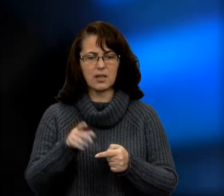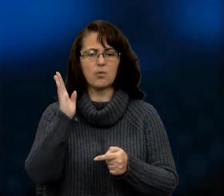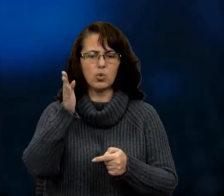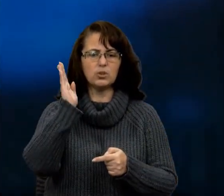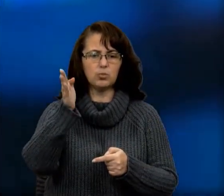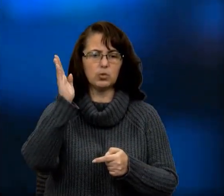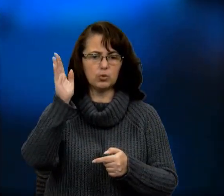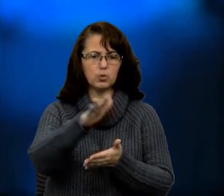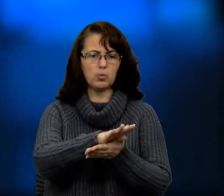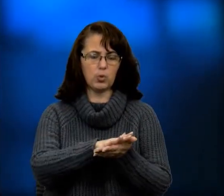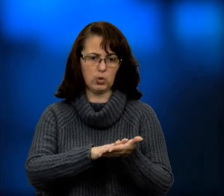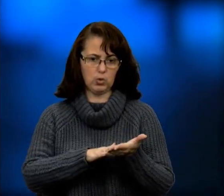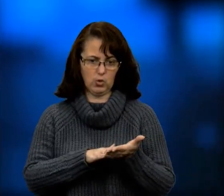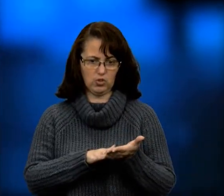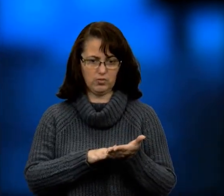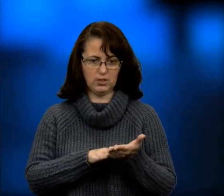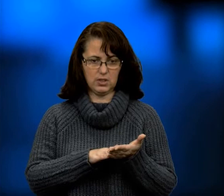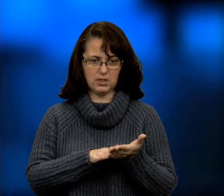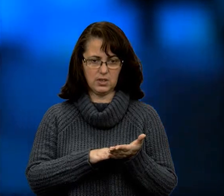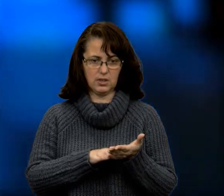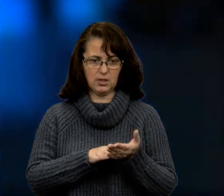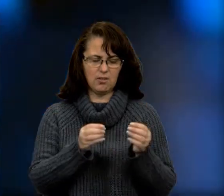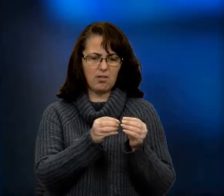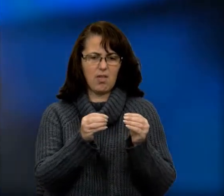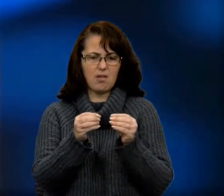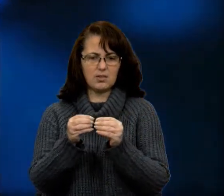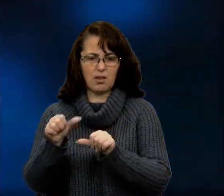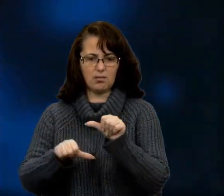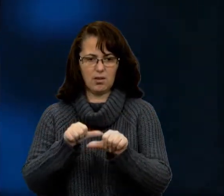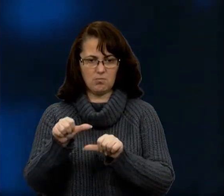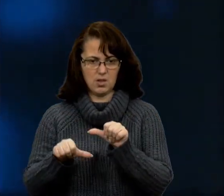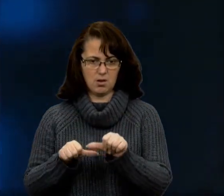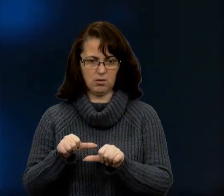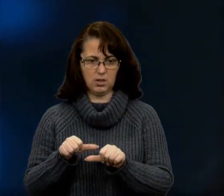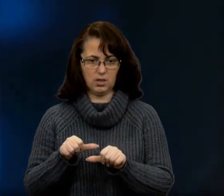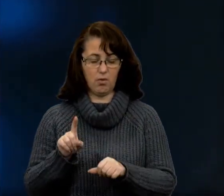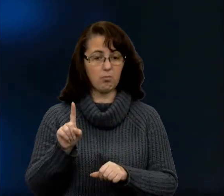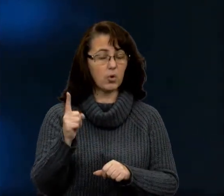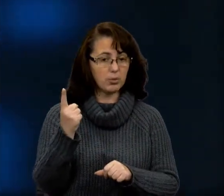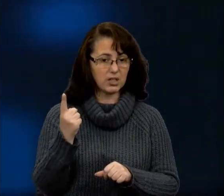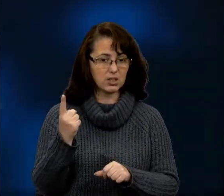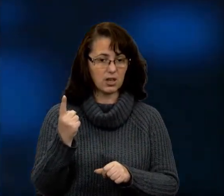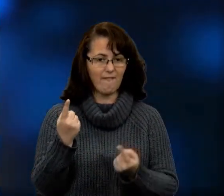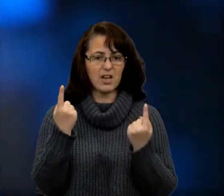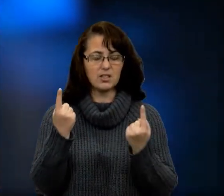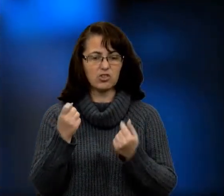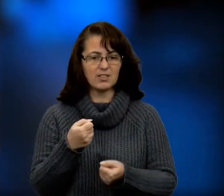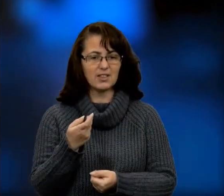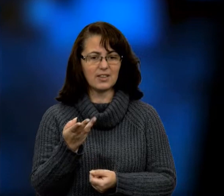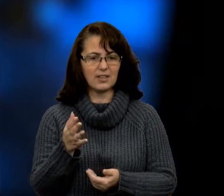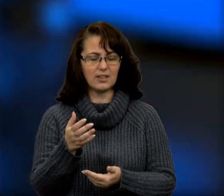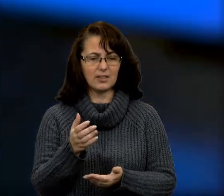буде продовжуватися десятками років. По-перше, величезна кількість